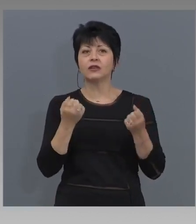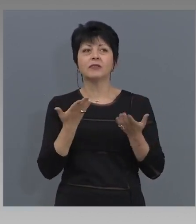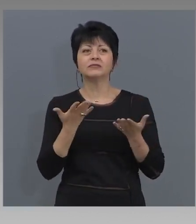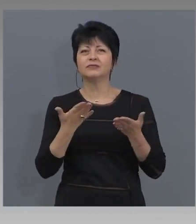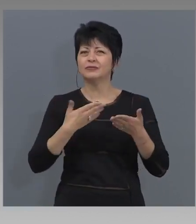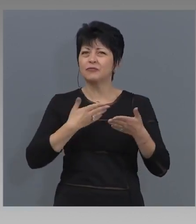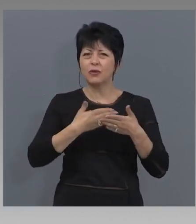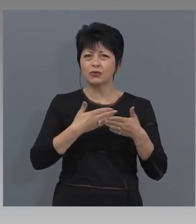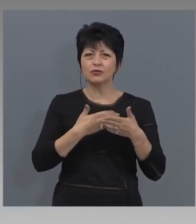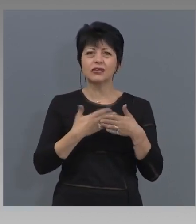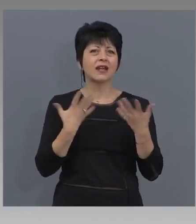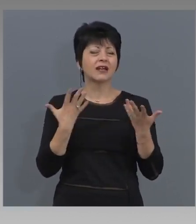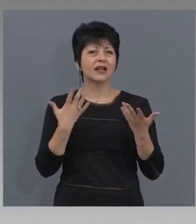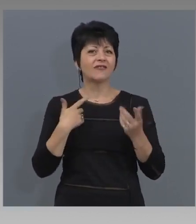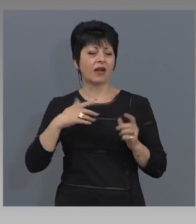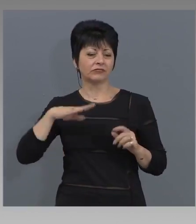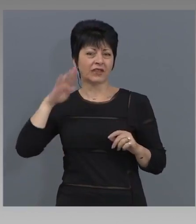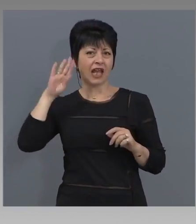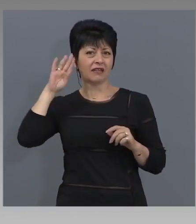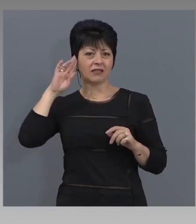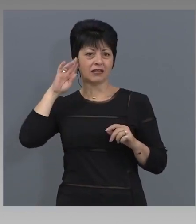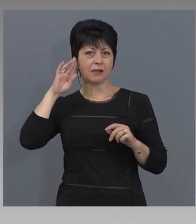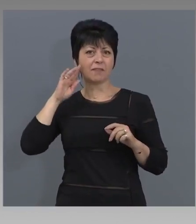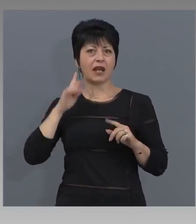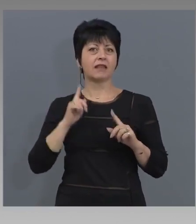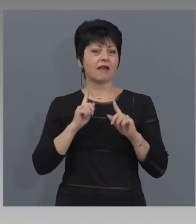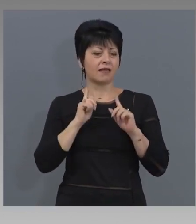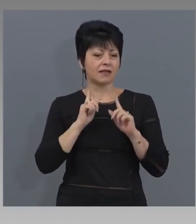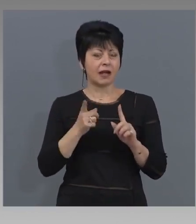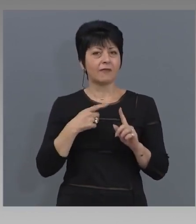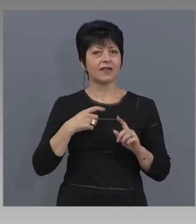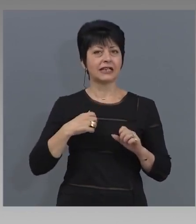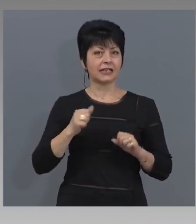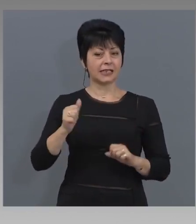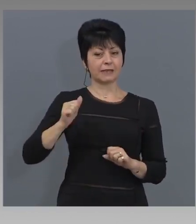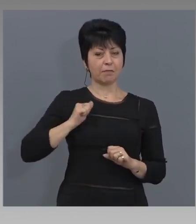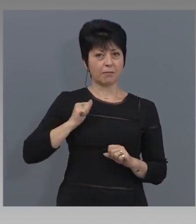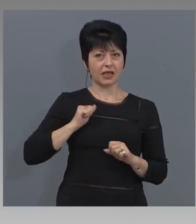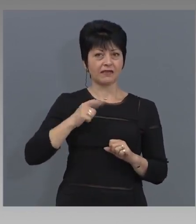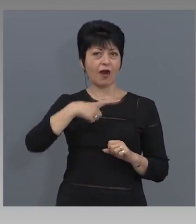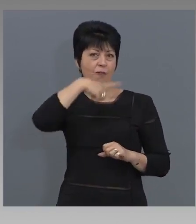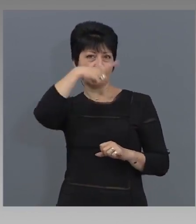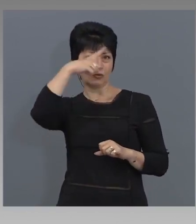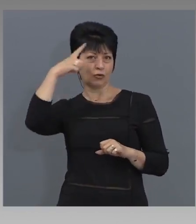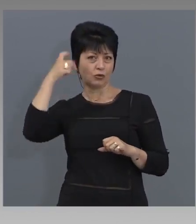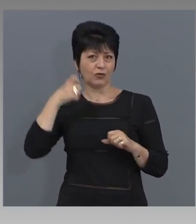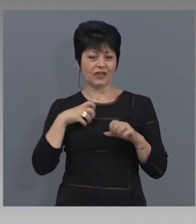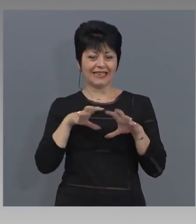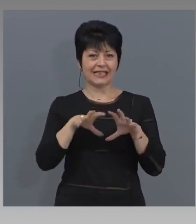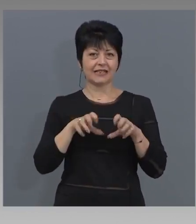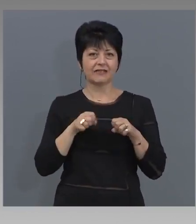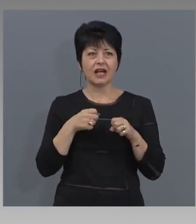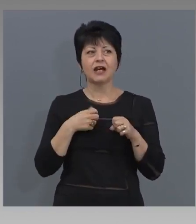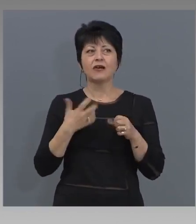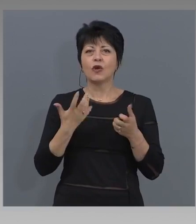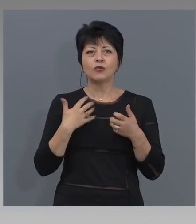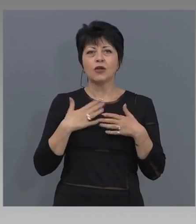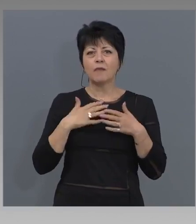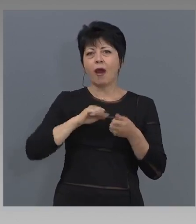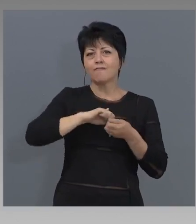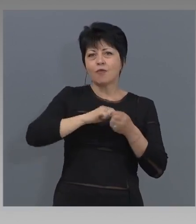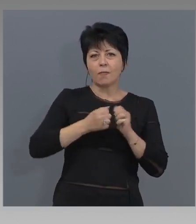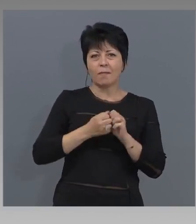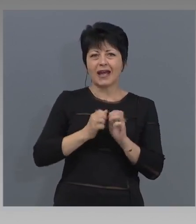каква дисциплина трябва да се спазва при трудовата заетост по отношение на борба с пандемии и вируси.